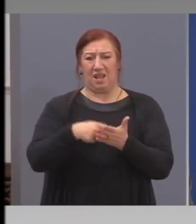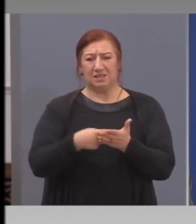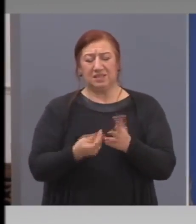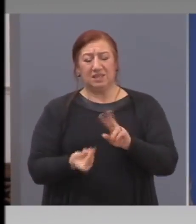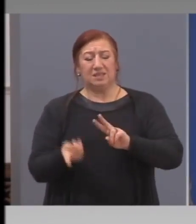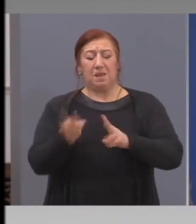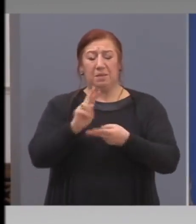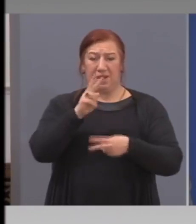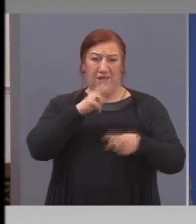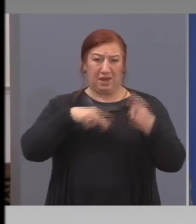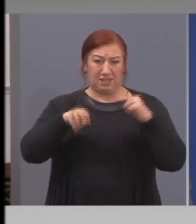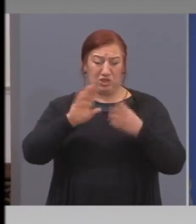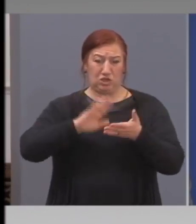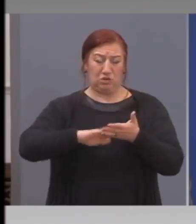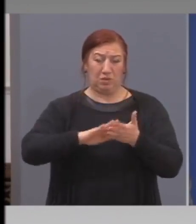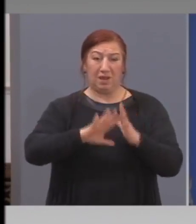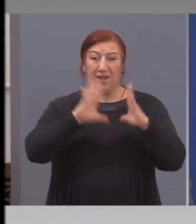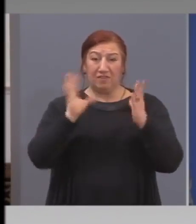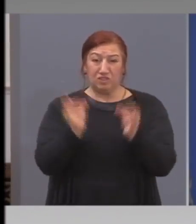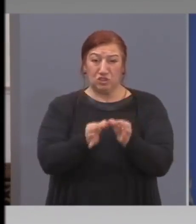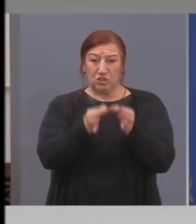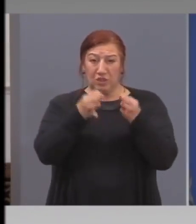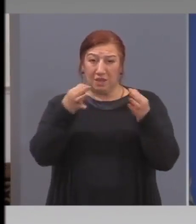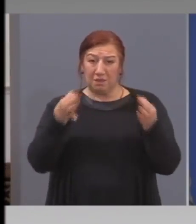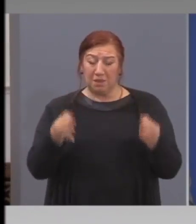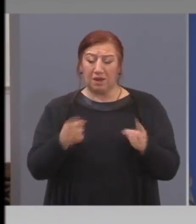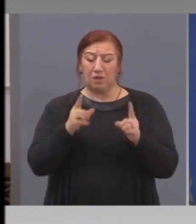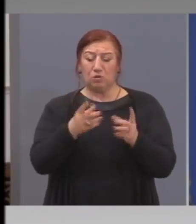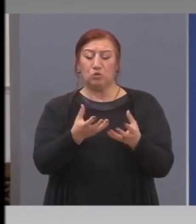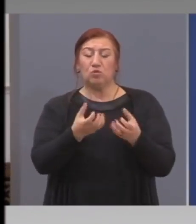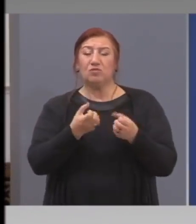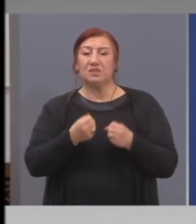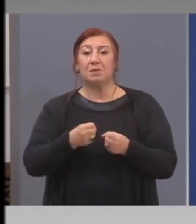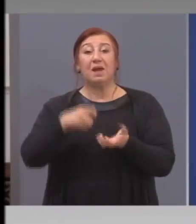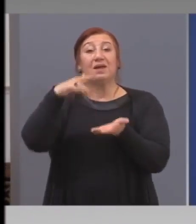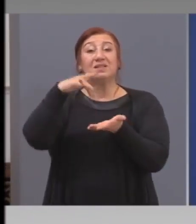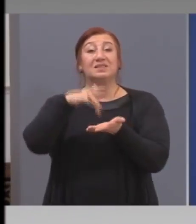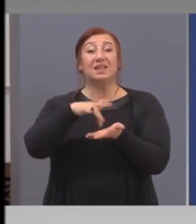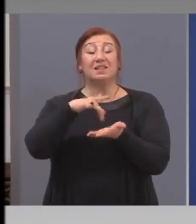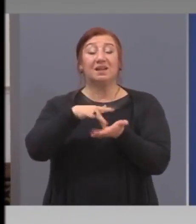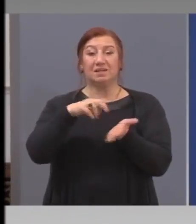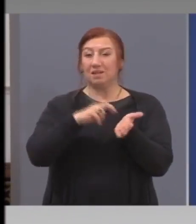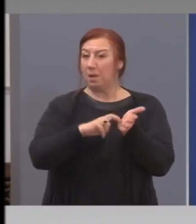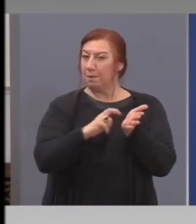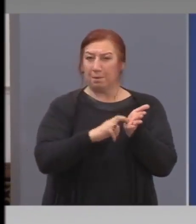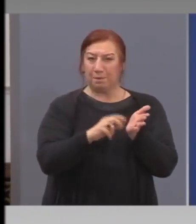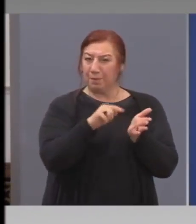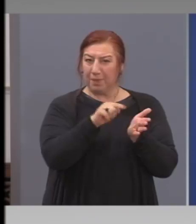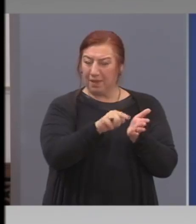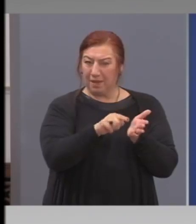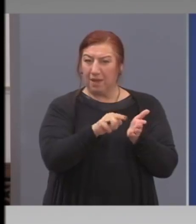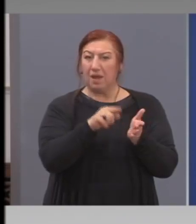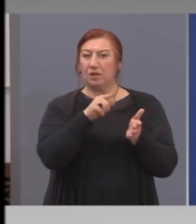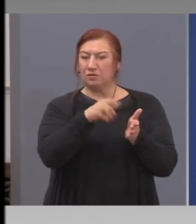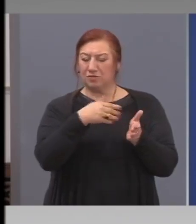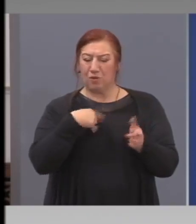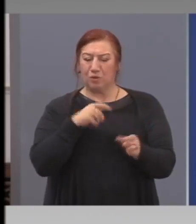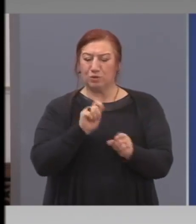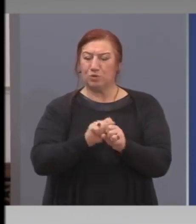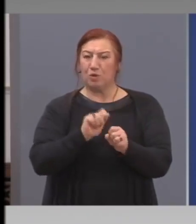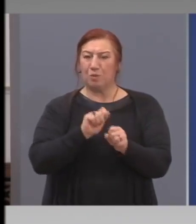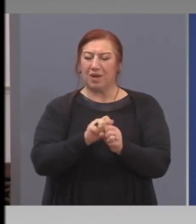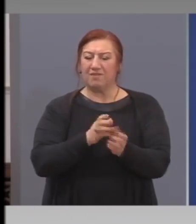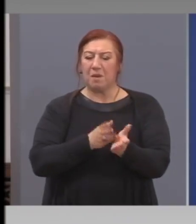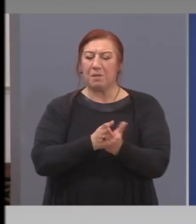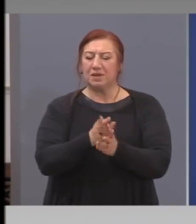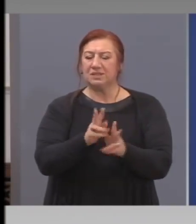всички мерки, които се взимат и от страна на Централната банка и това, което правим през гаранционните